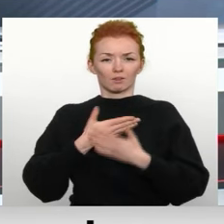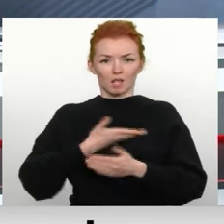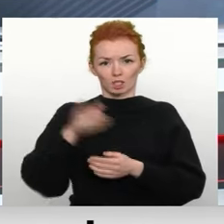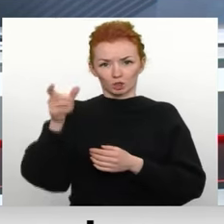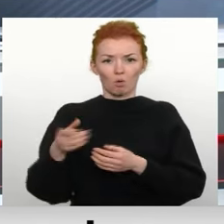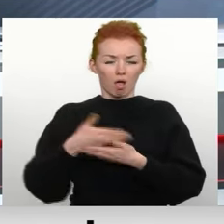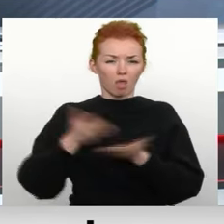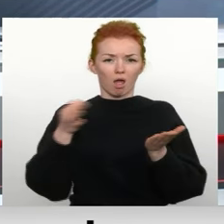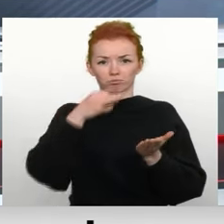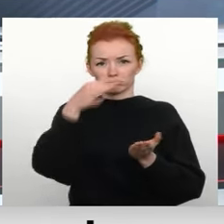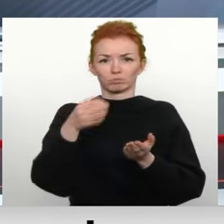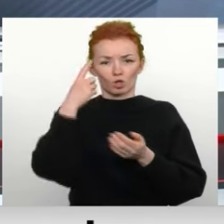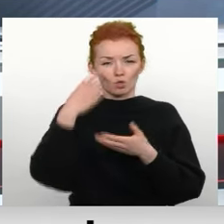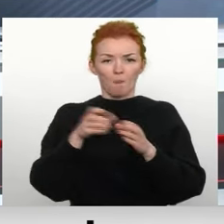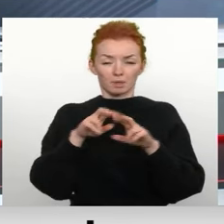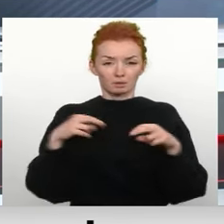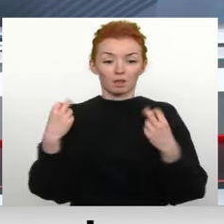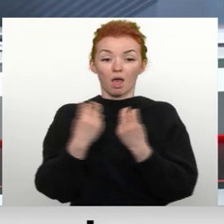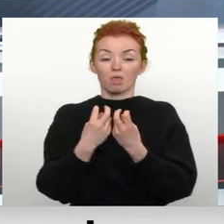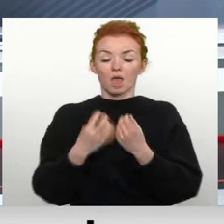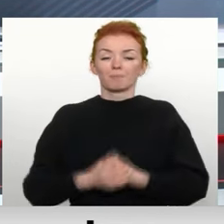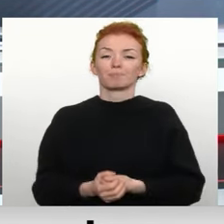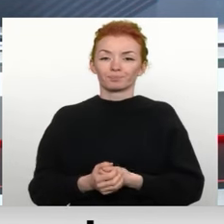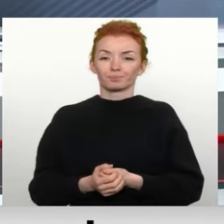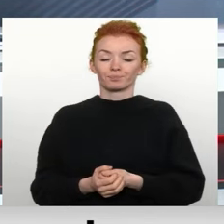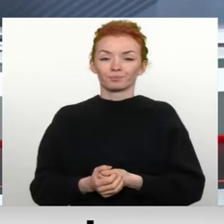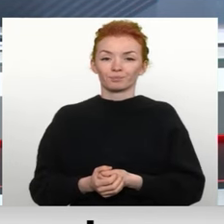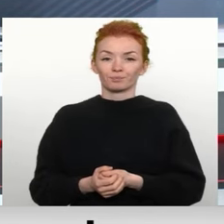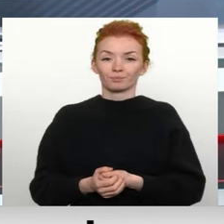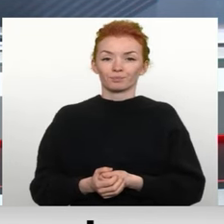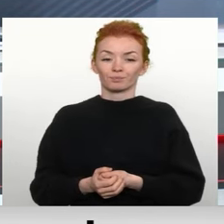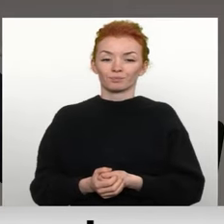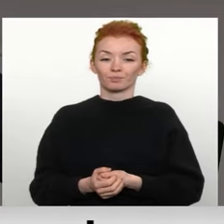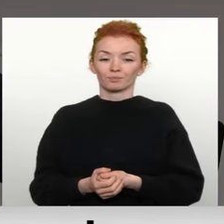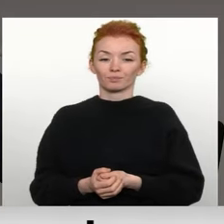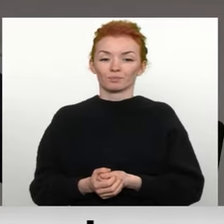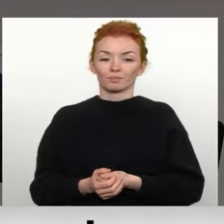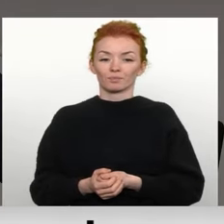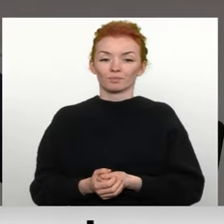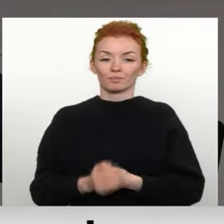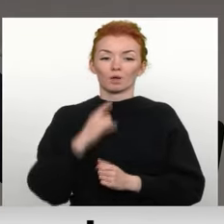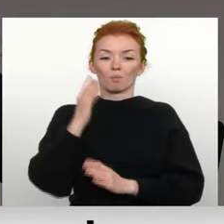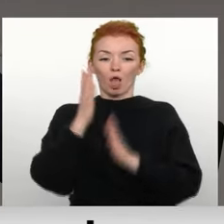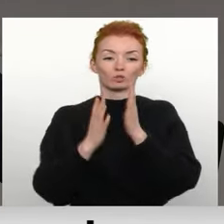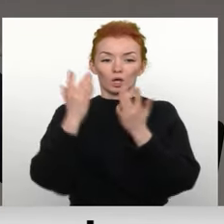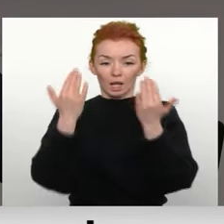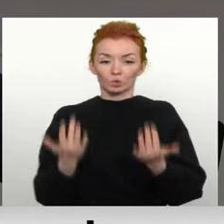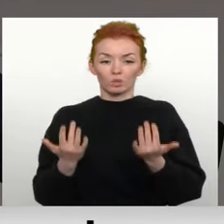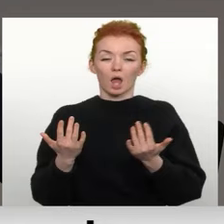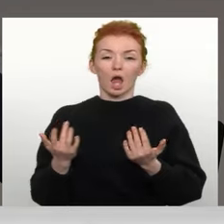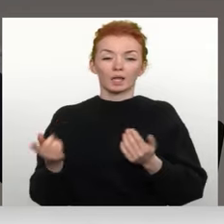arī domas sēdē, uzināja deputāts, lūk arī viens no iedzīvotāju komentāriem. Nobalsošana rezultāta tiek